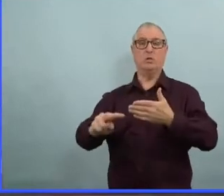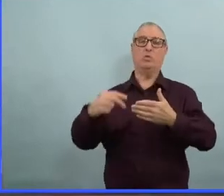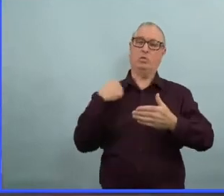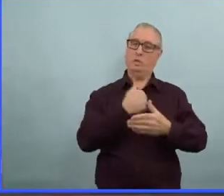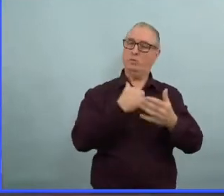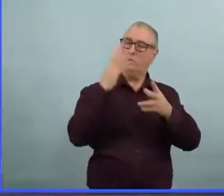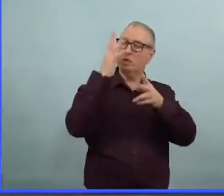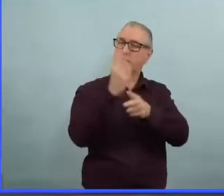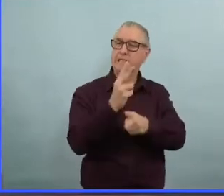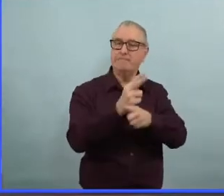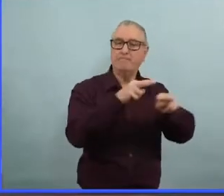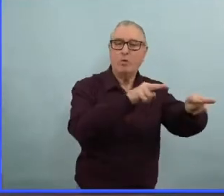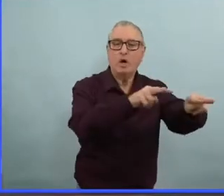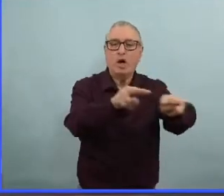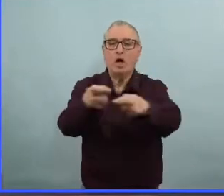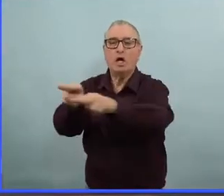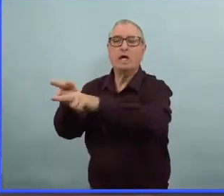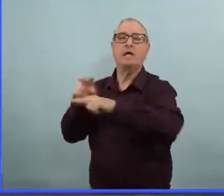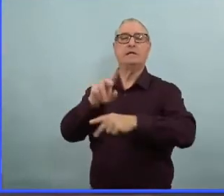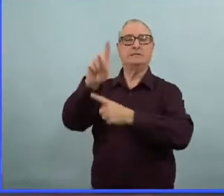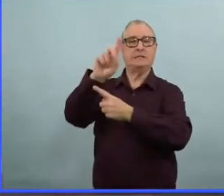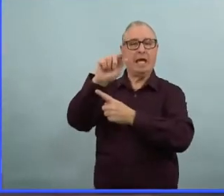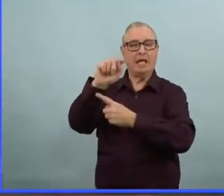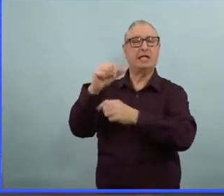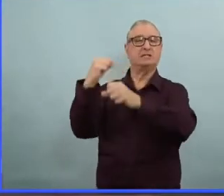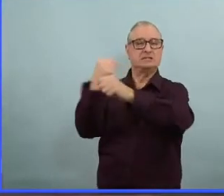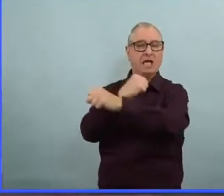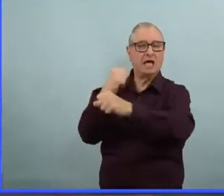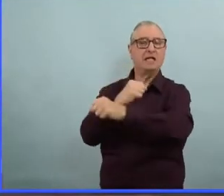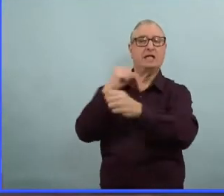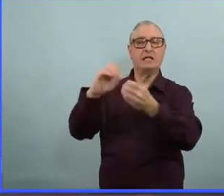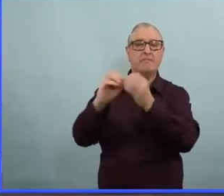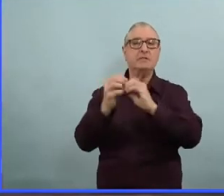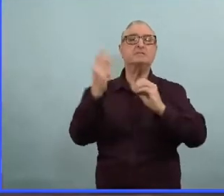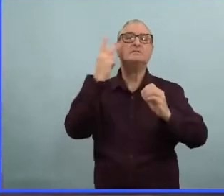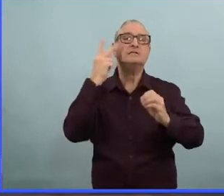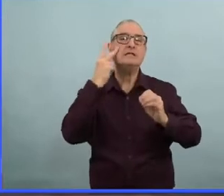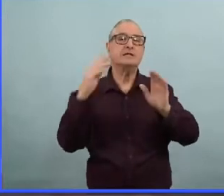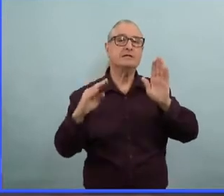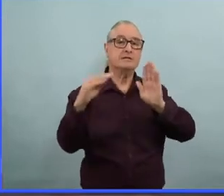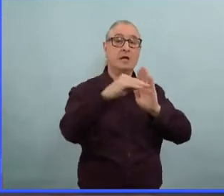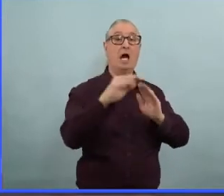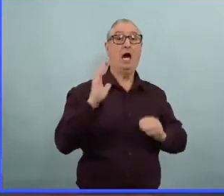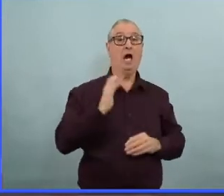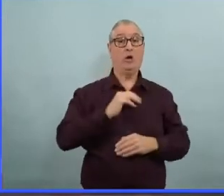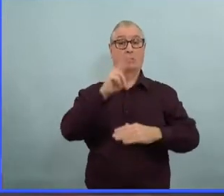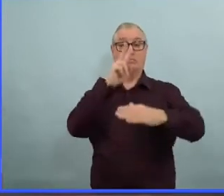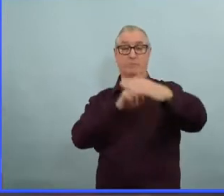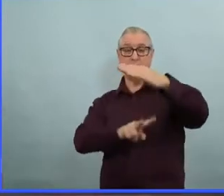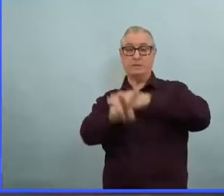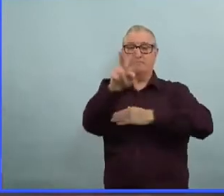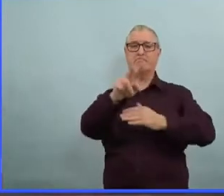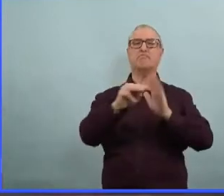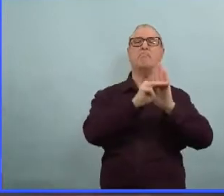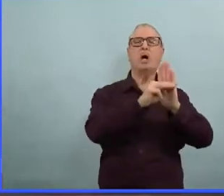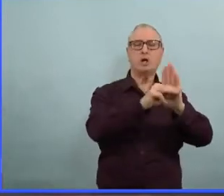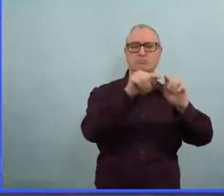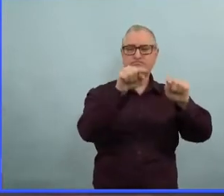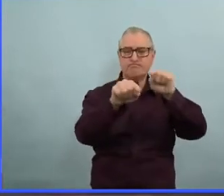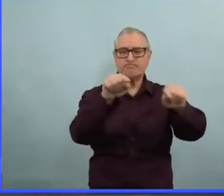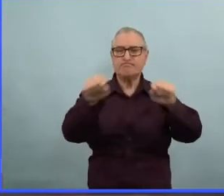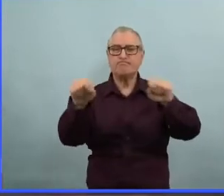Omicron est plus courte. Donc, avant, la durée des restrictions était basée sur le fait que la période d'incubation était